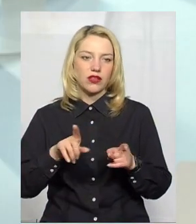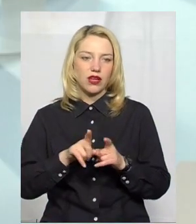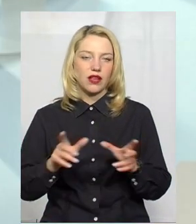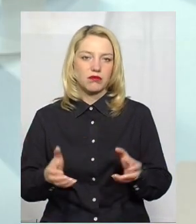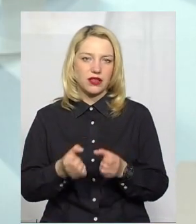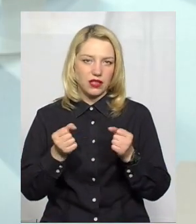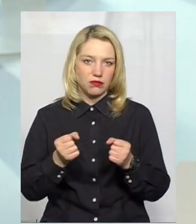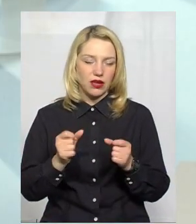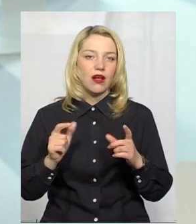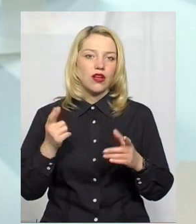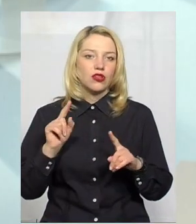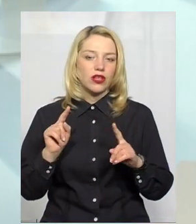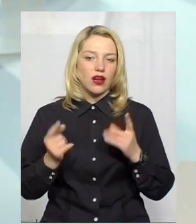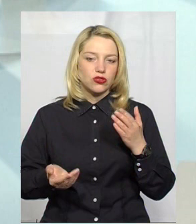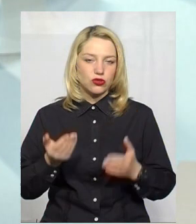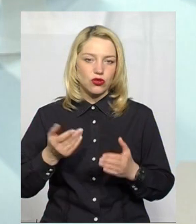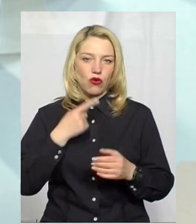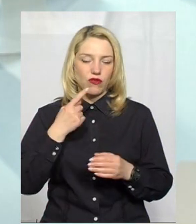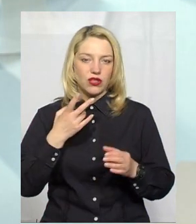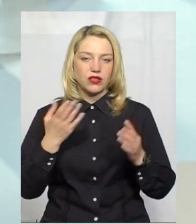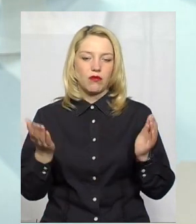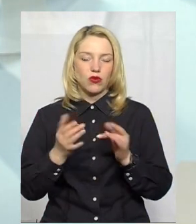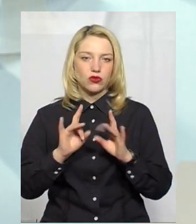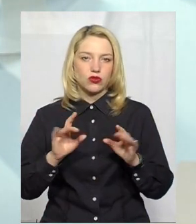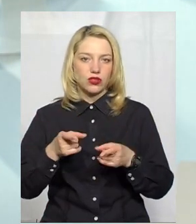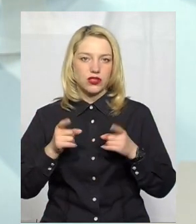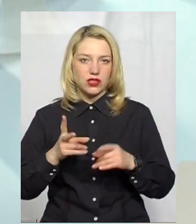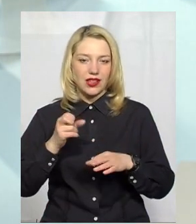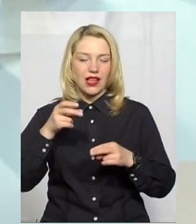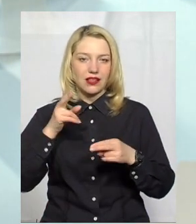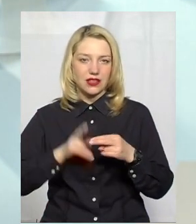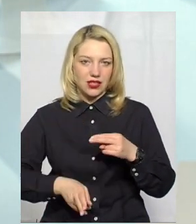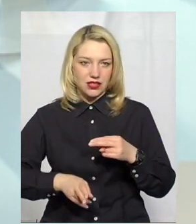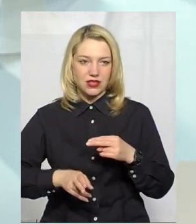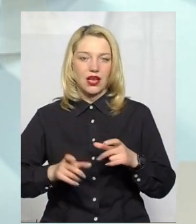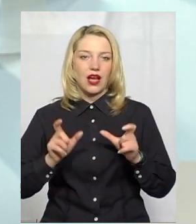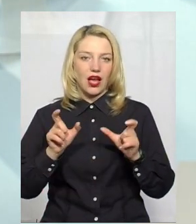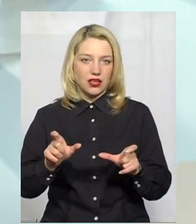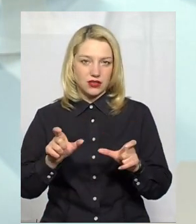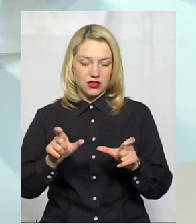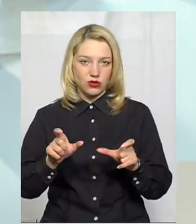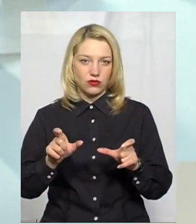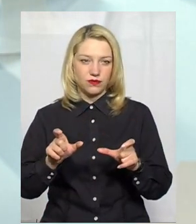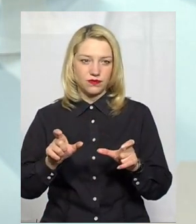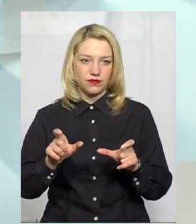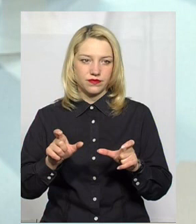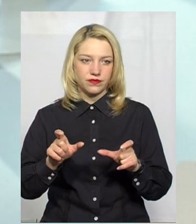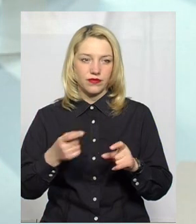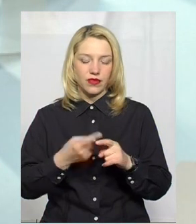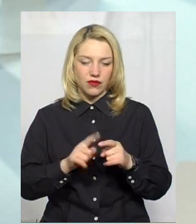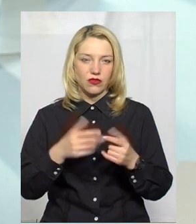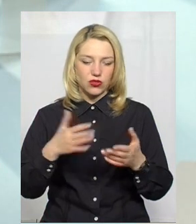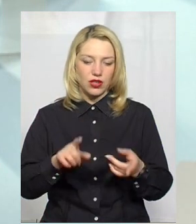Адже, якщо говорити про сюжет, дійсно, вже на кінець карантину, він